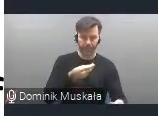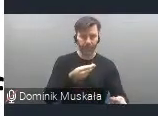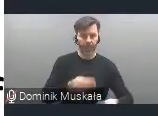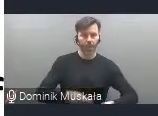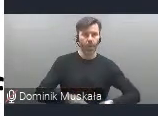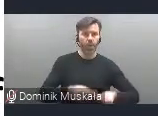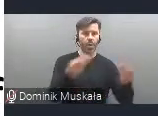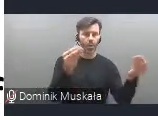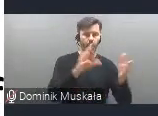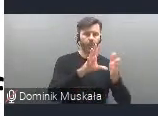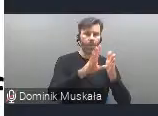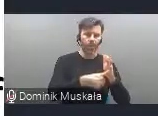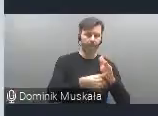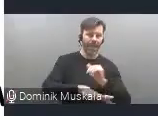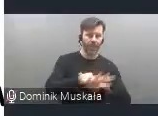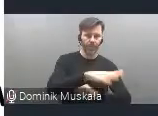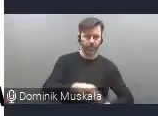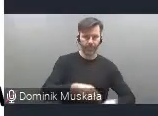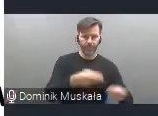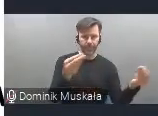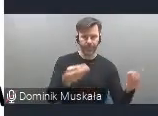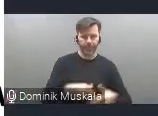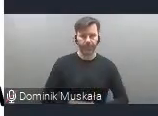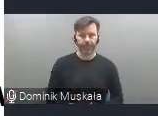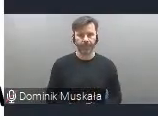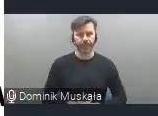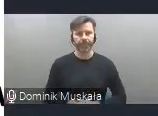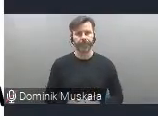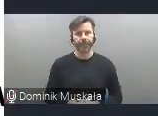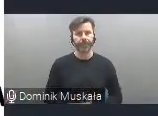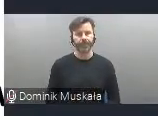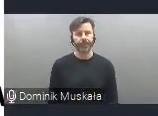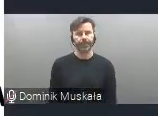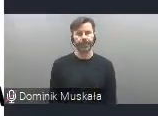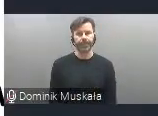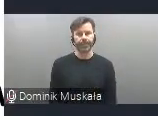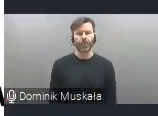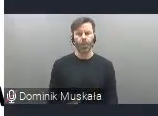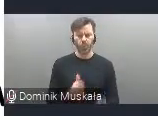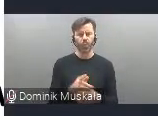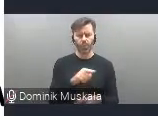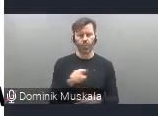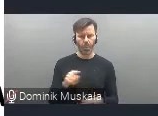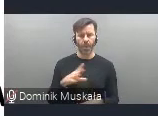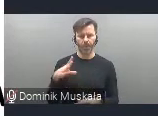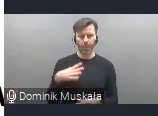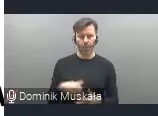obszarów miejskich, to już myślę, że to w jednej z tych prezentacji właśnie było i także jest